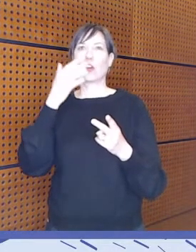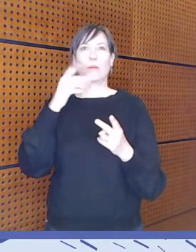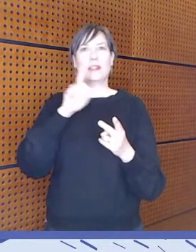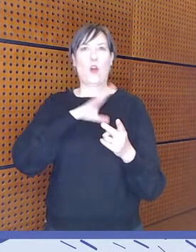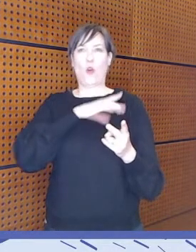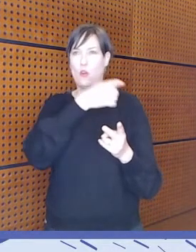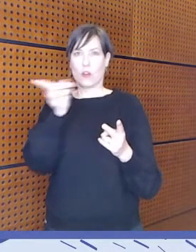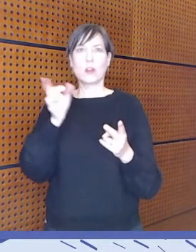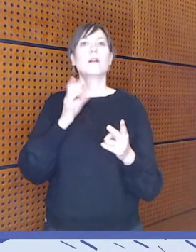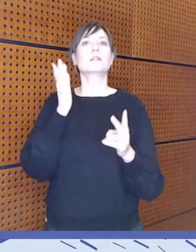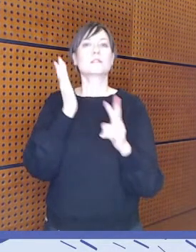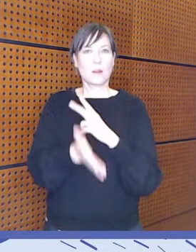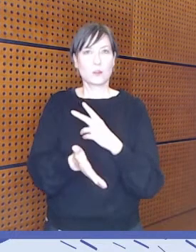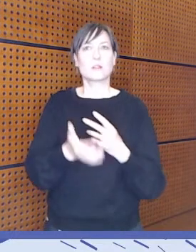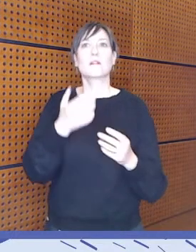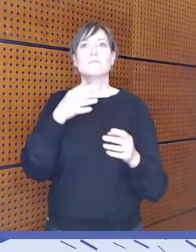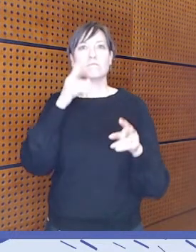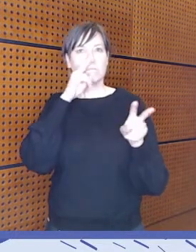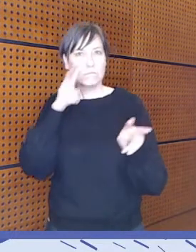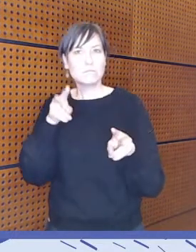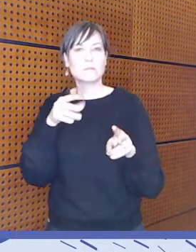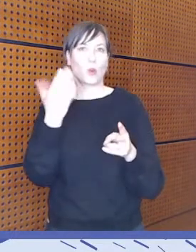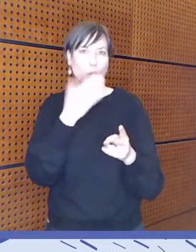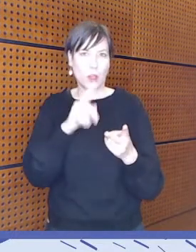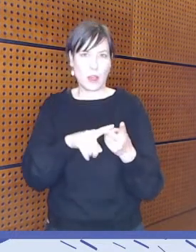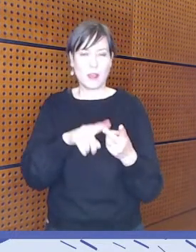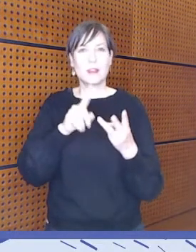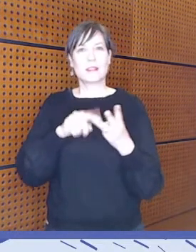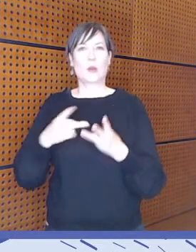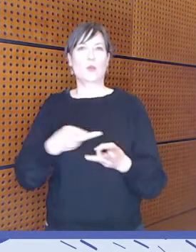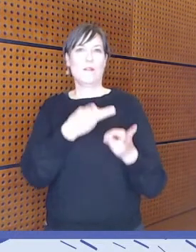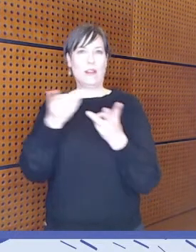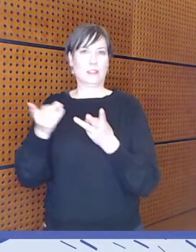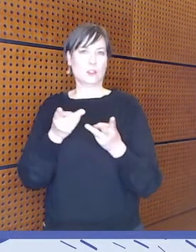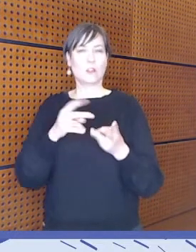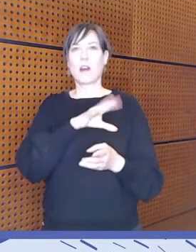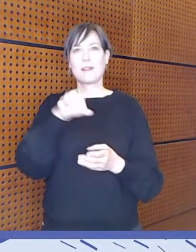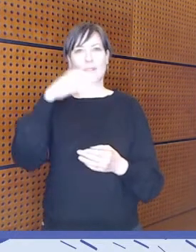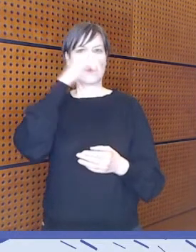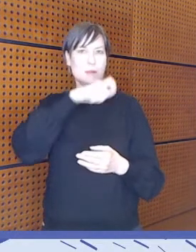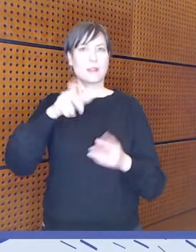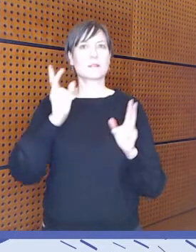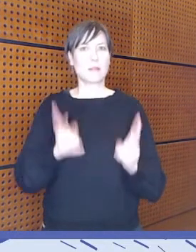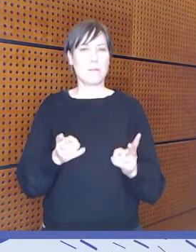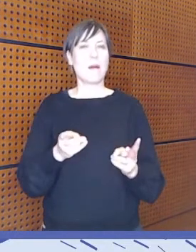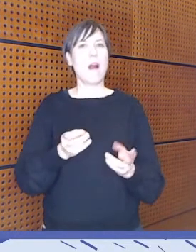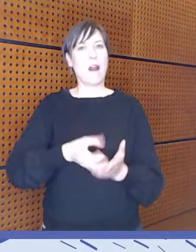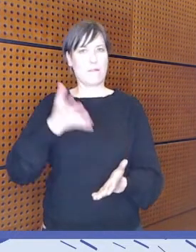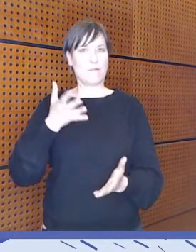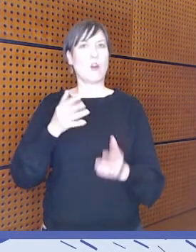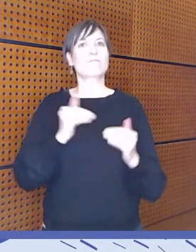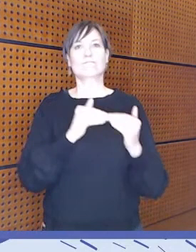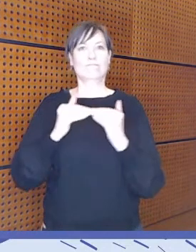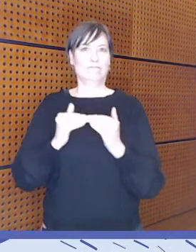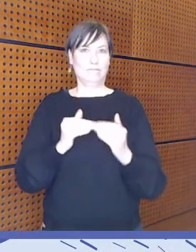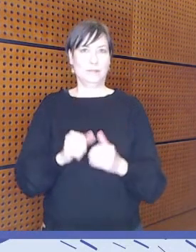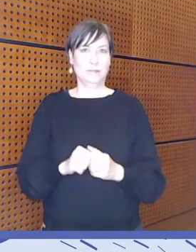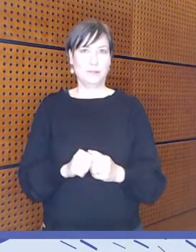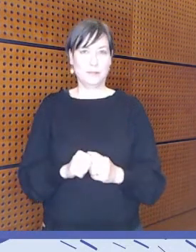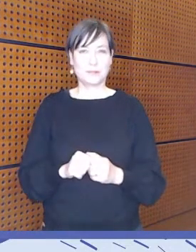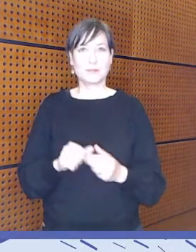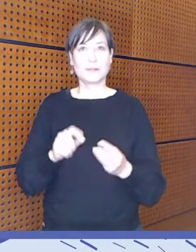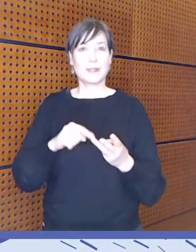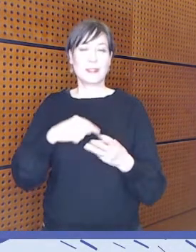siitä käyttäjien ominaisuudet riippumatta ja yhdenvertaisuus siitä, ollaan kaikki samanarvoisia. Tässä on ikään kuin tavallaan tätä